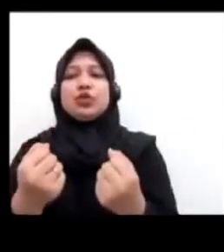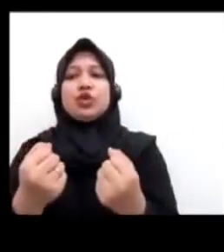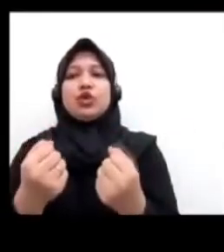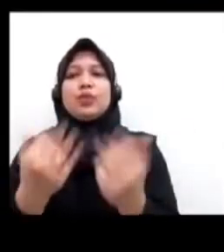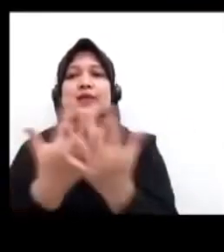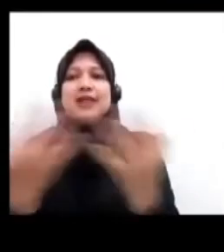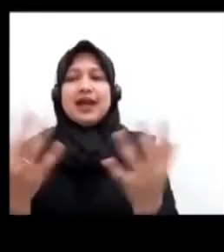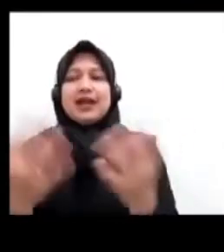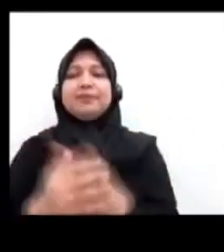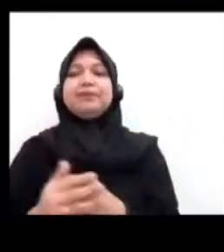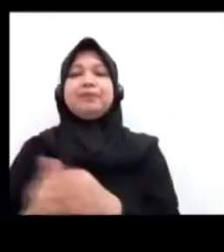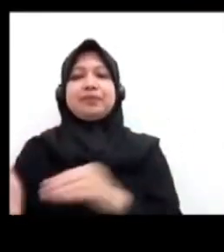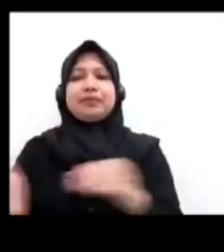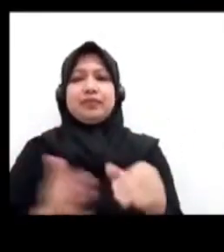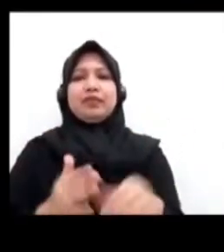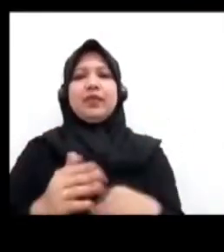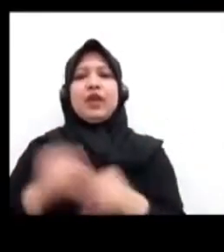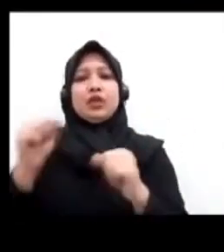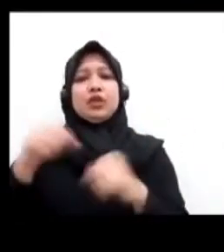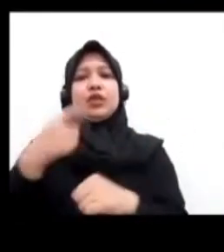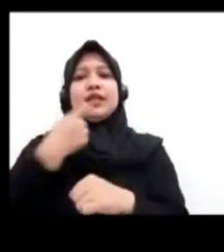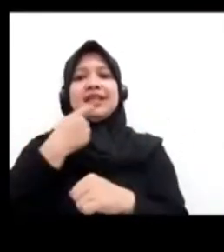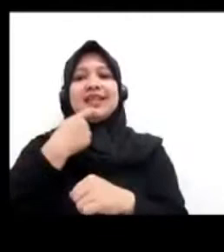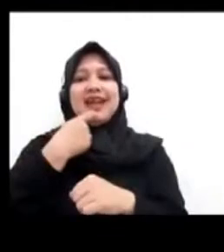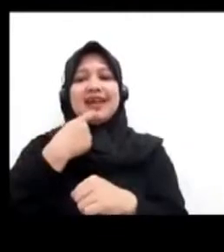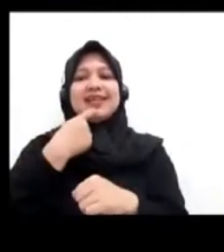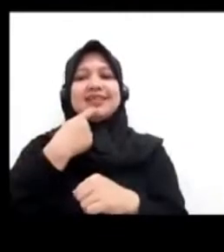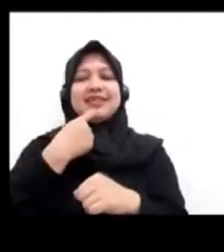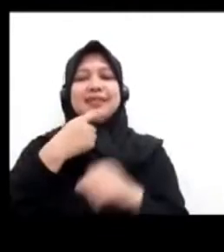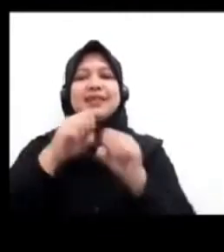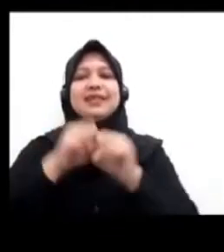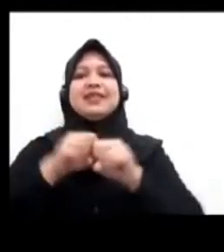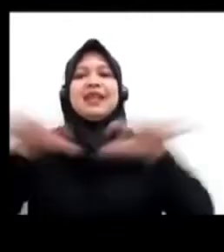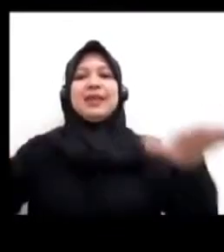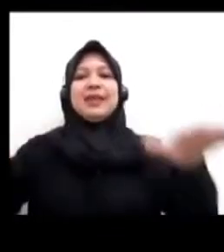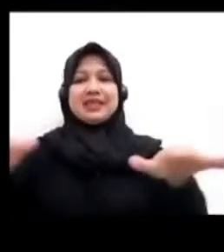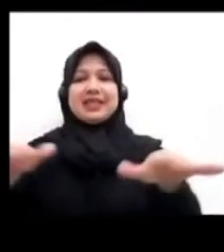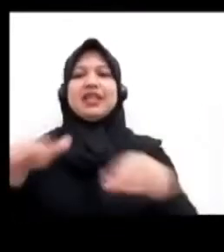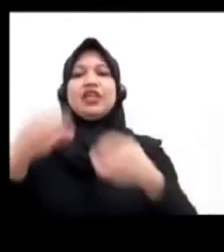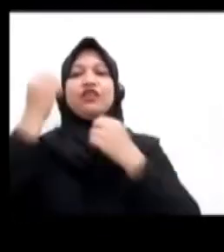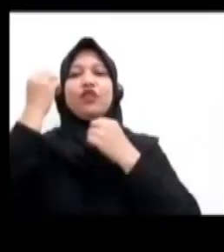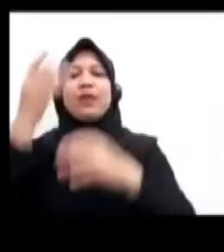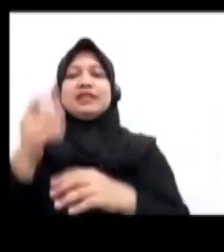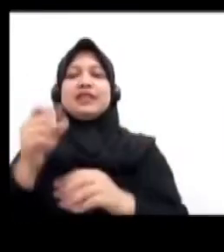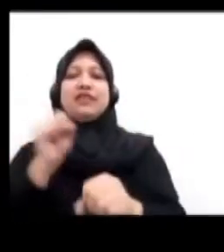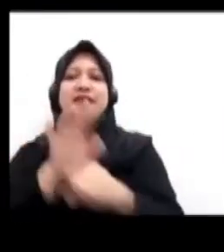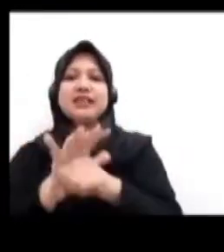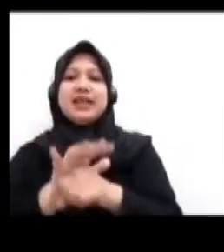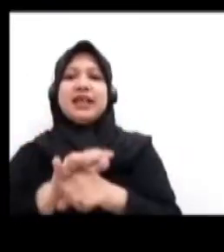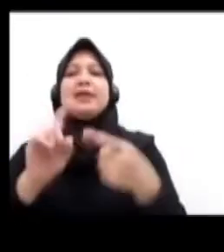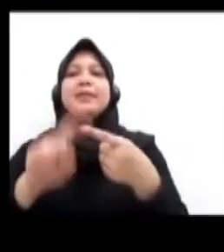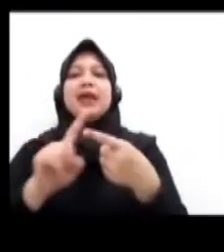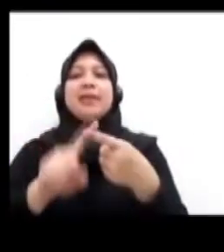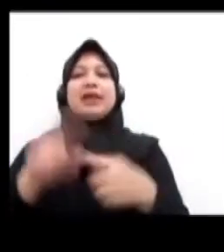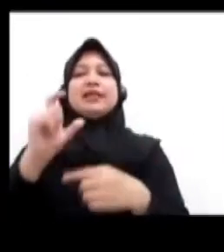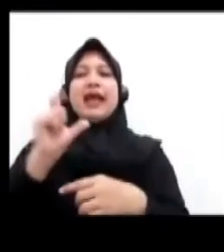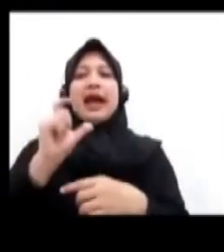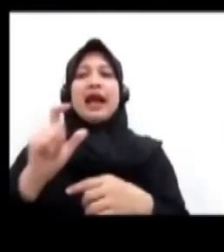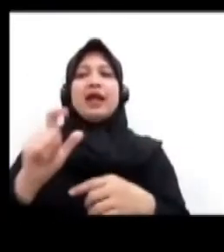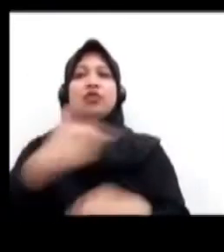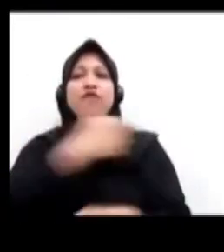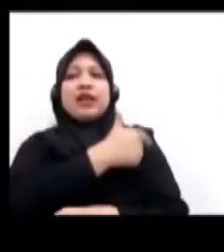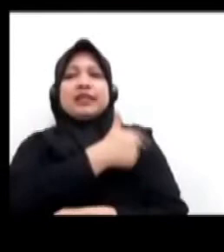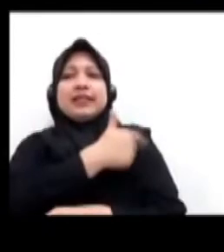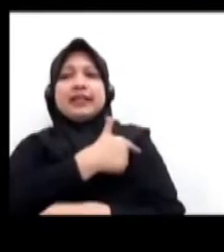Mengenai Masalah Diseminasi Informasi Mengenai Vaksin COVID-19 Bahwa Pertama Itu Ada Tata Cara Mendapatkan Vaksin Dan Juga Lokasi Yang